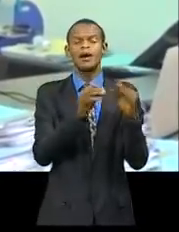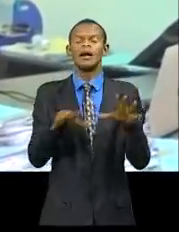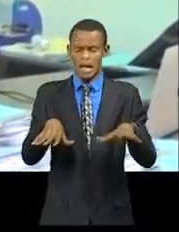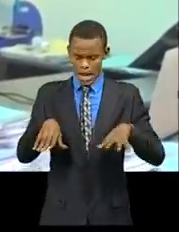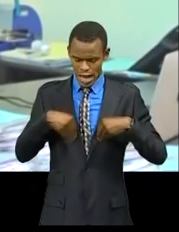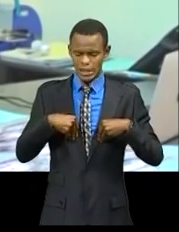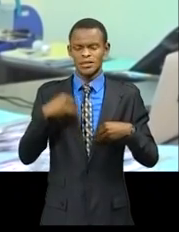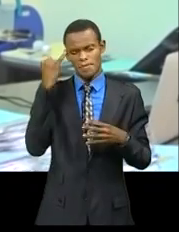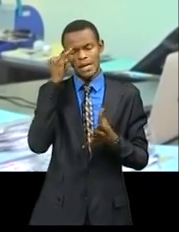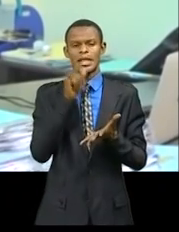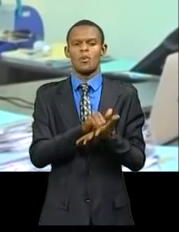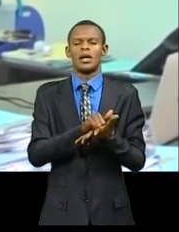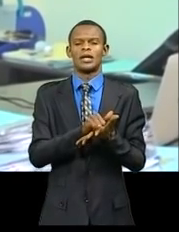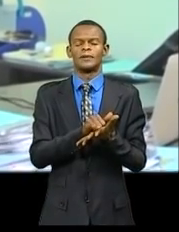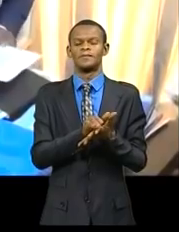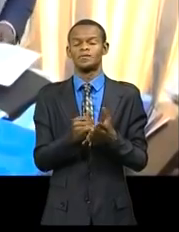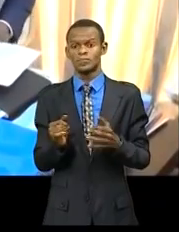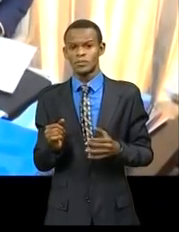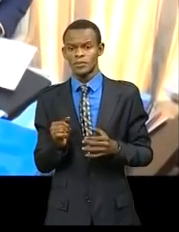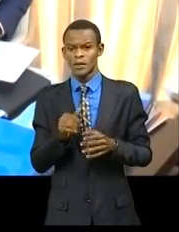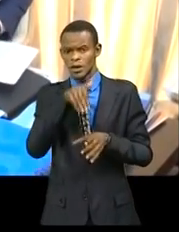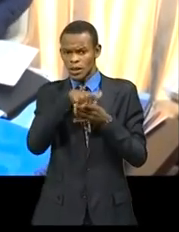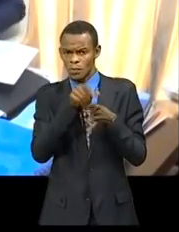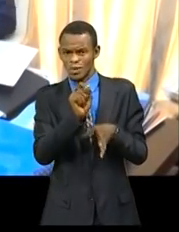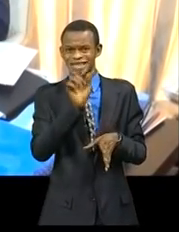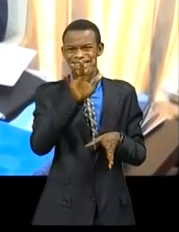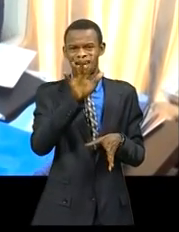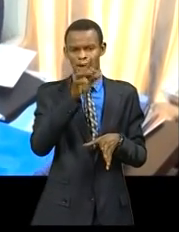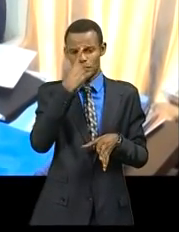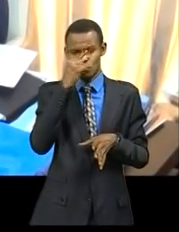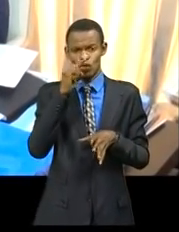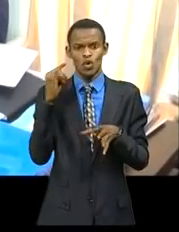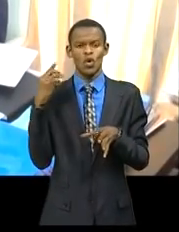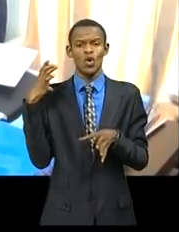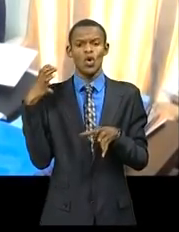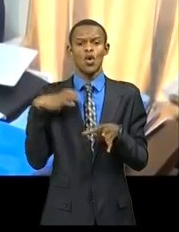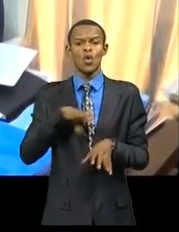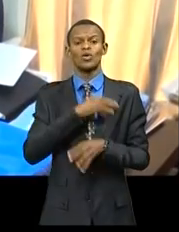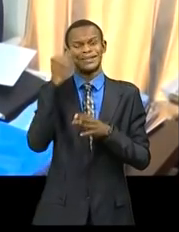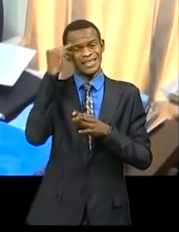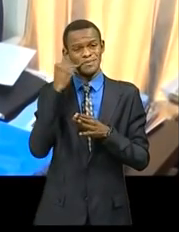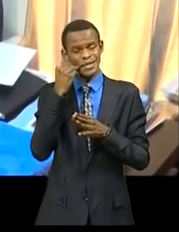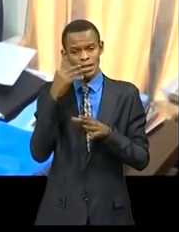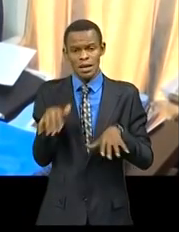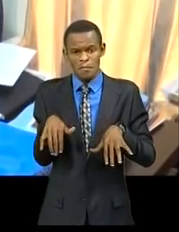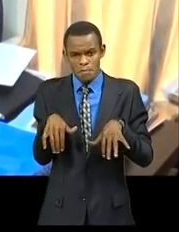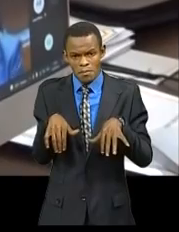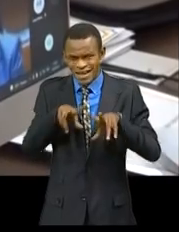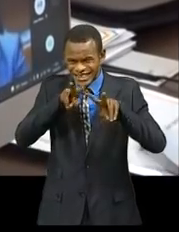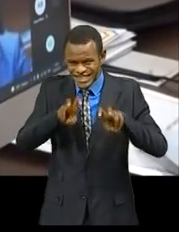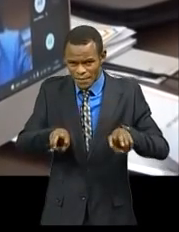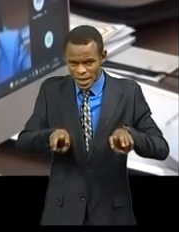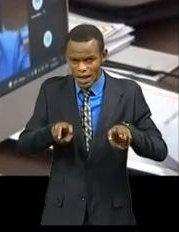Au point 5 du Conseil de ministre de ce jour, examen et adoption de trois textes. Premier texte,